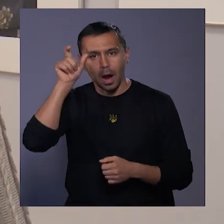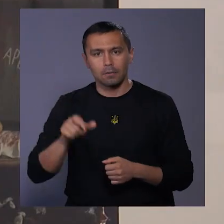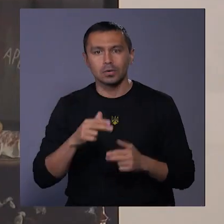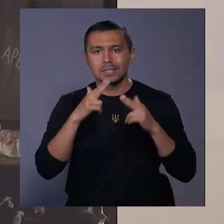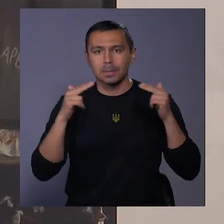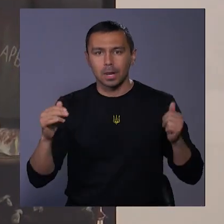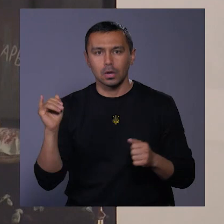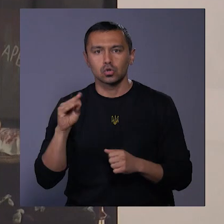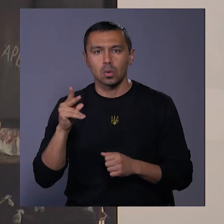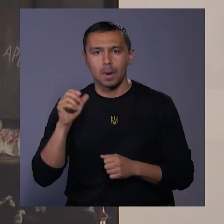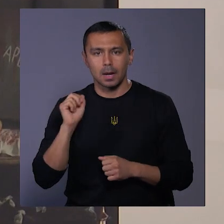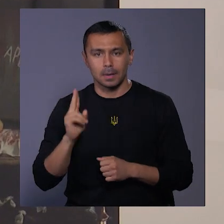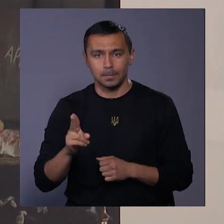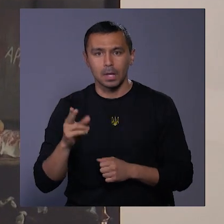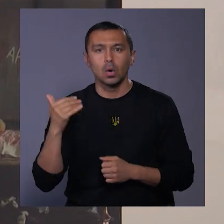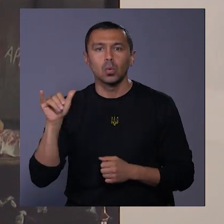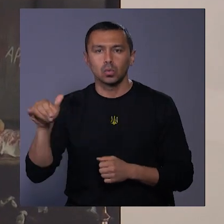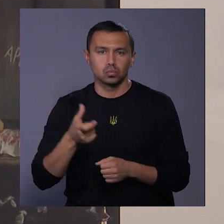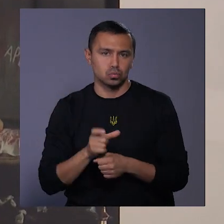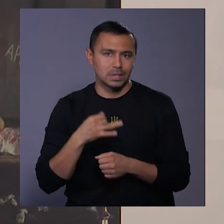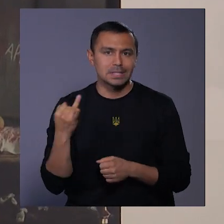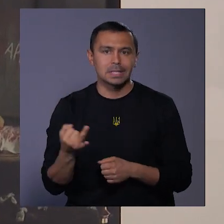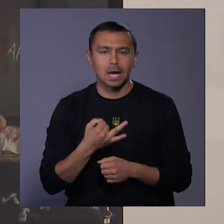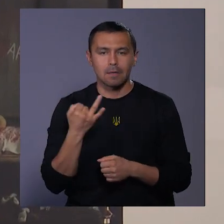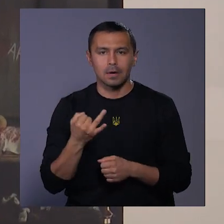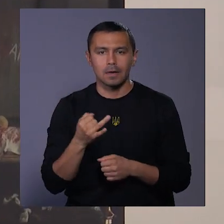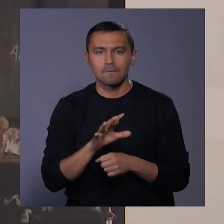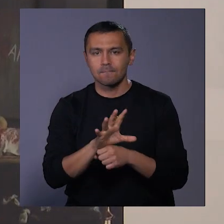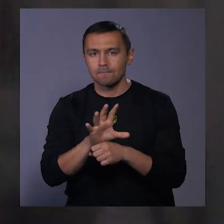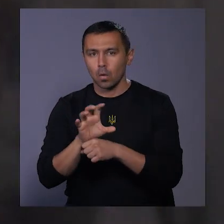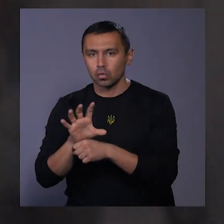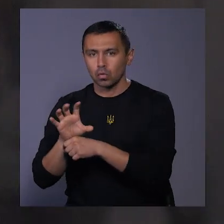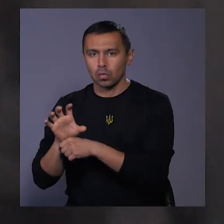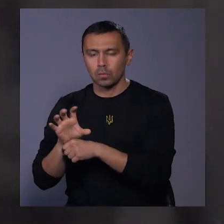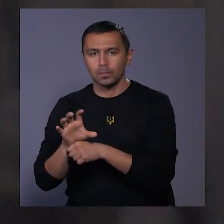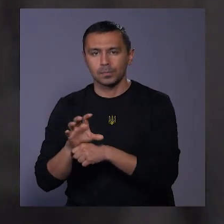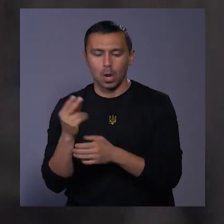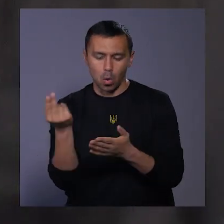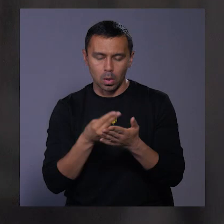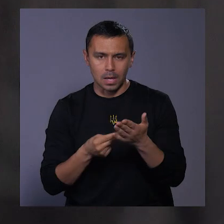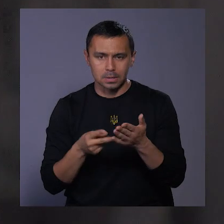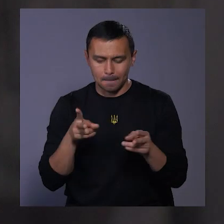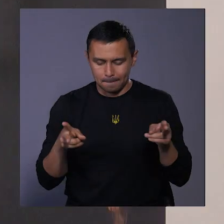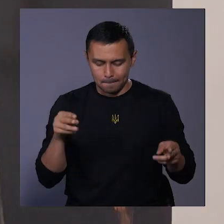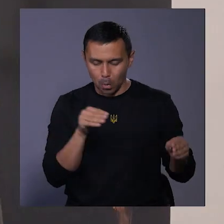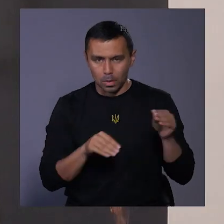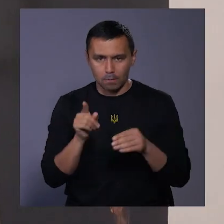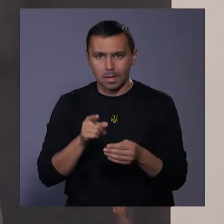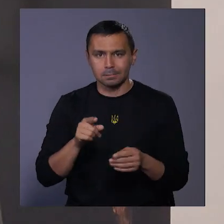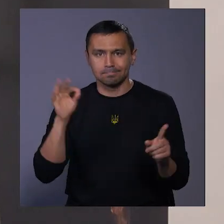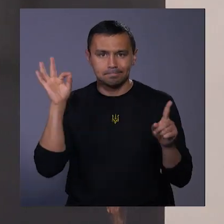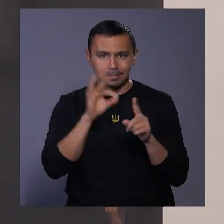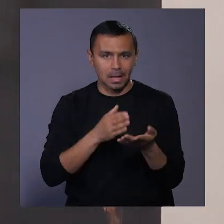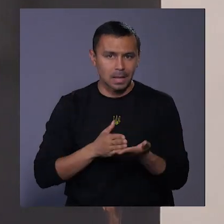Ігор Жолобак. В нього дуже цікава серія – фотошоп, колаж-монтаж, але вона ціленаправленно